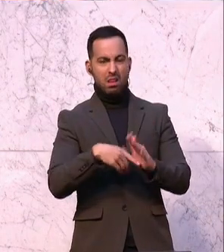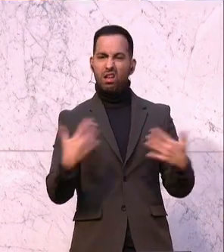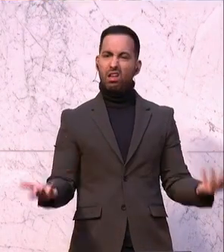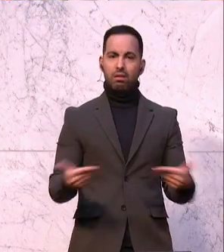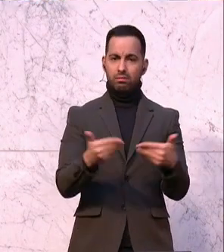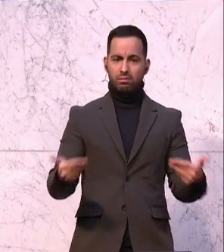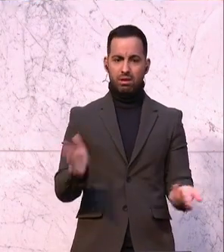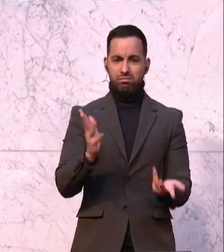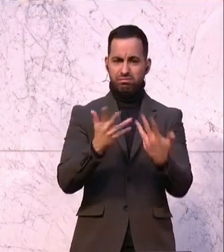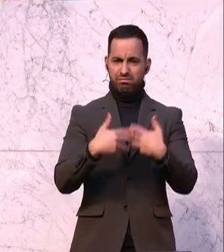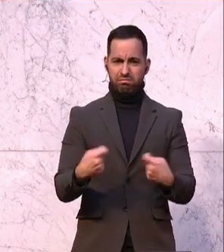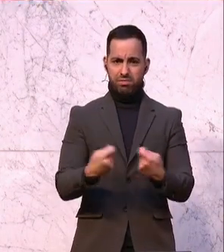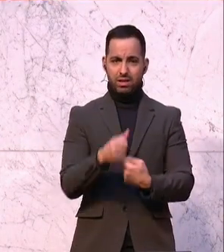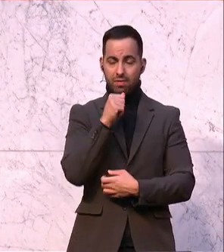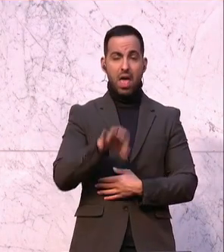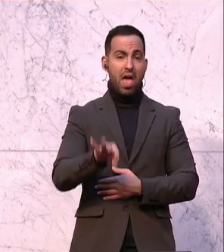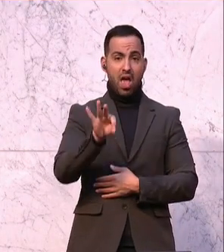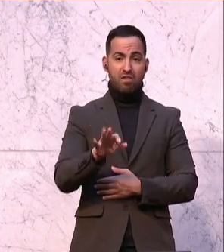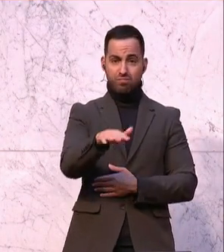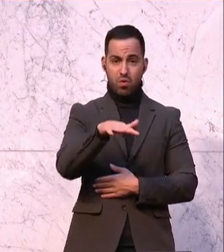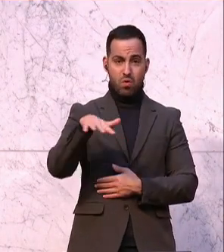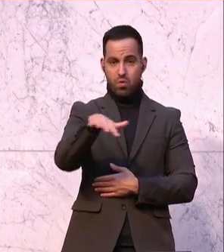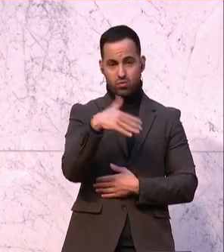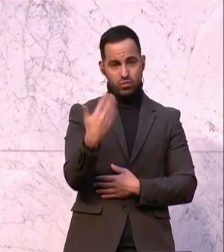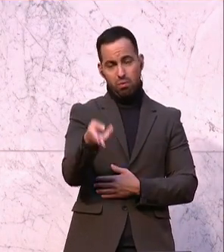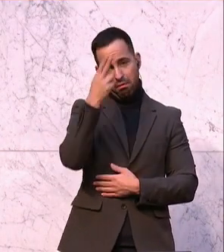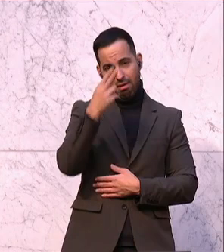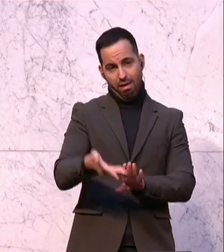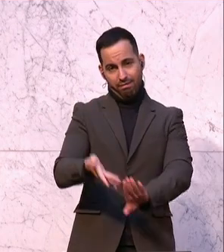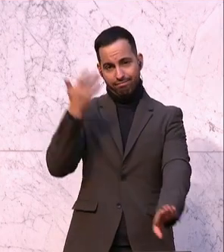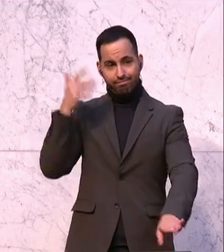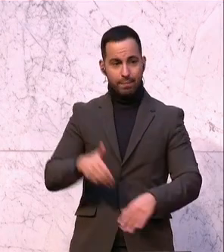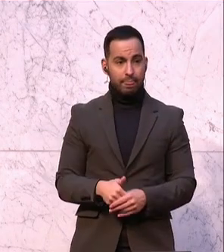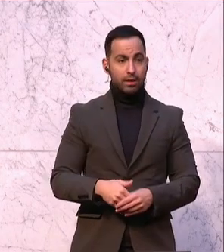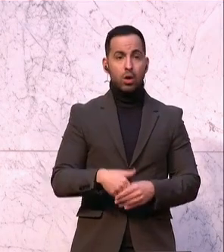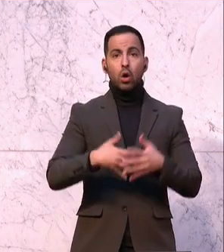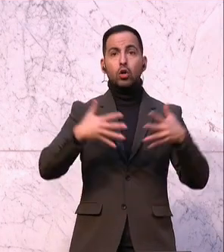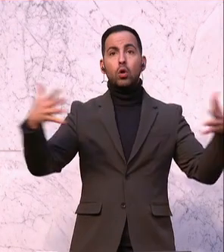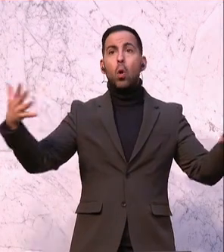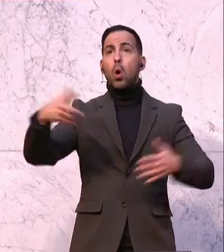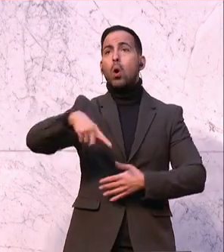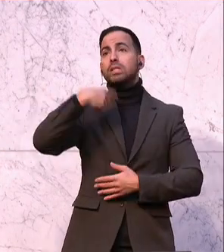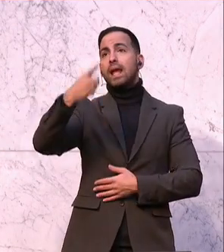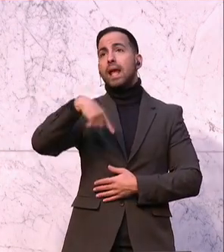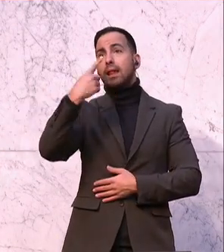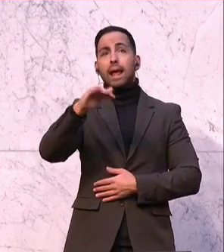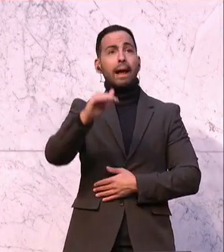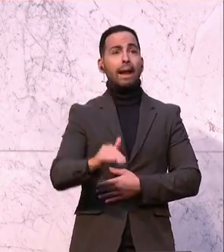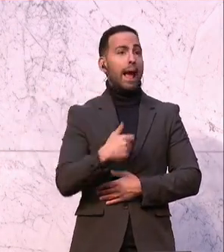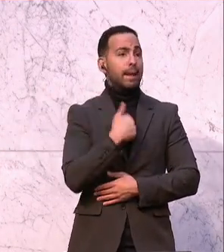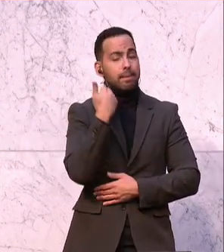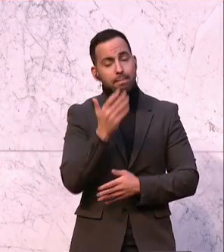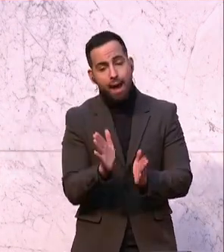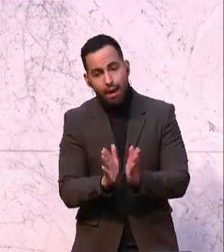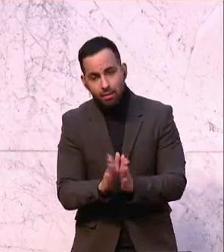wir von der FPÖ, das kennen wir von der FPÖ, Großreden vom kleinen Mann. Und es gibt keine Partei,